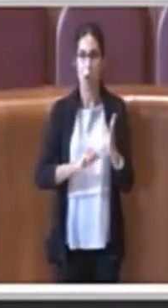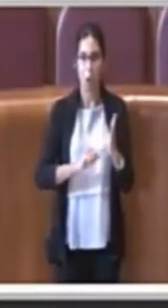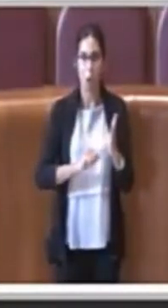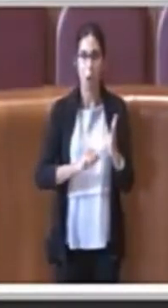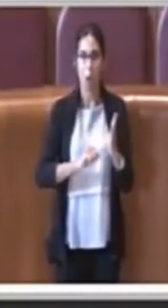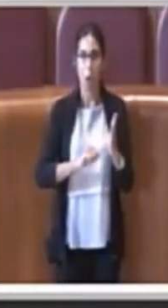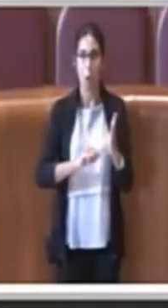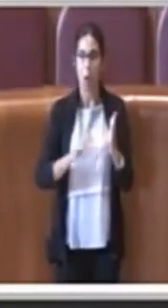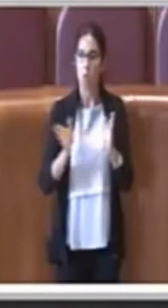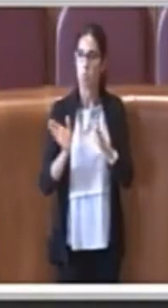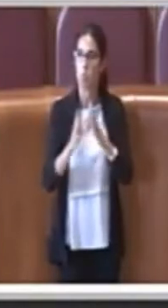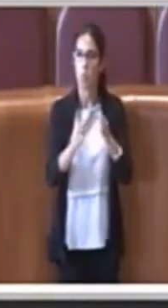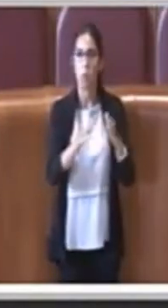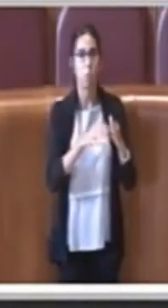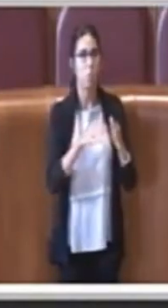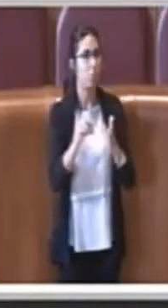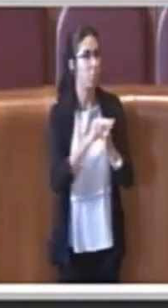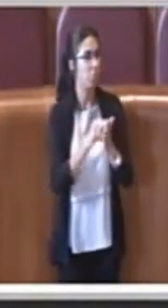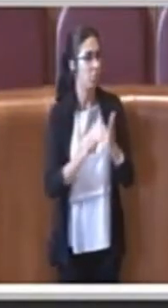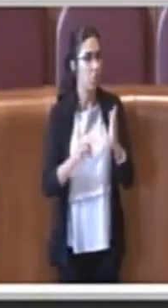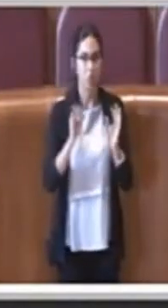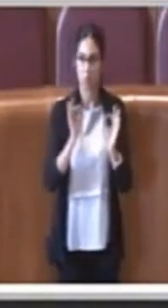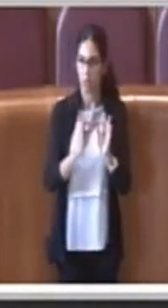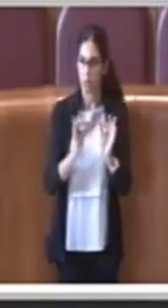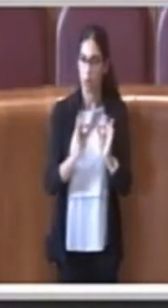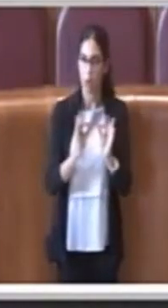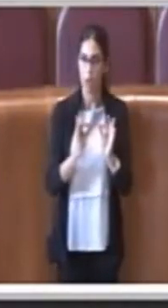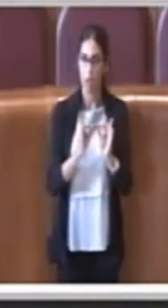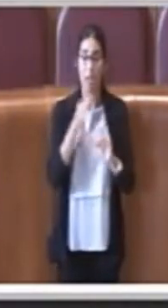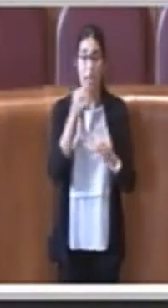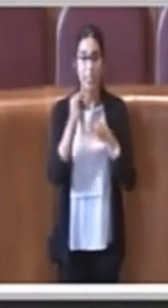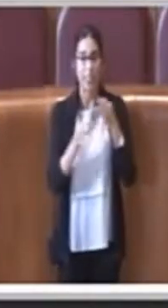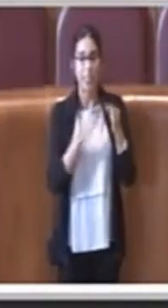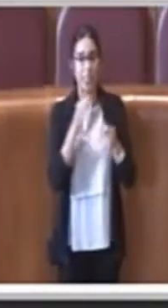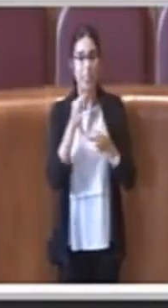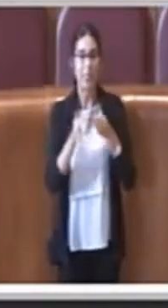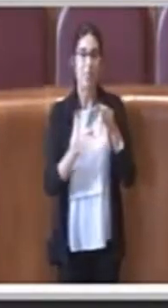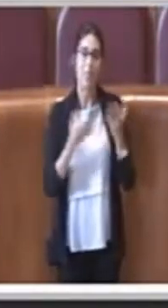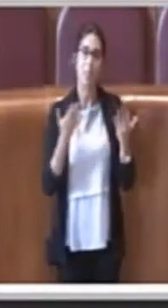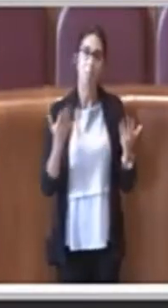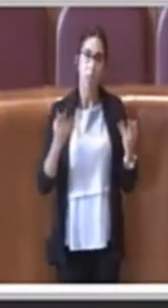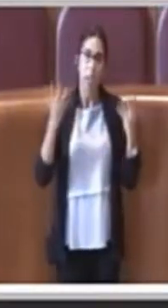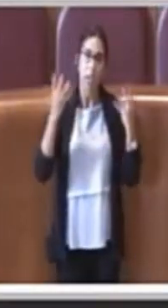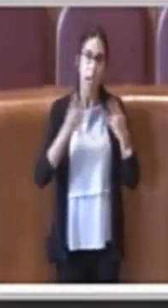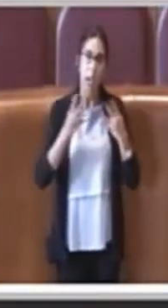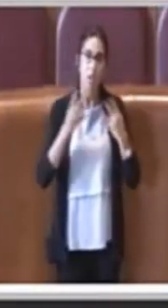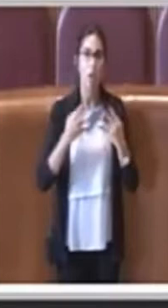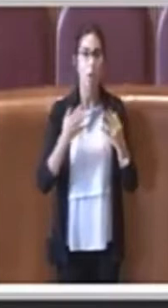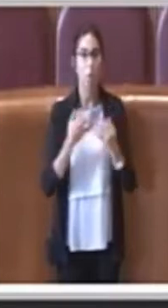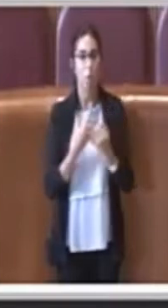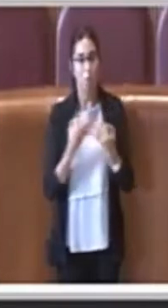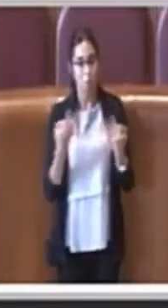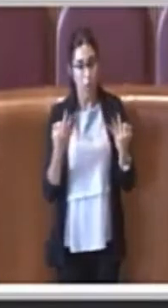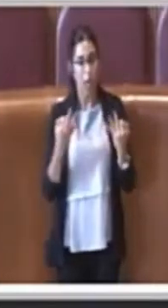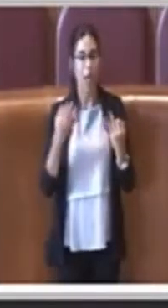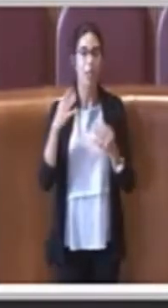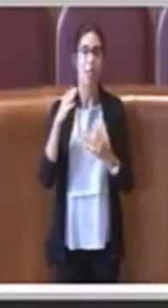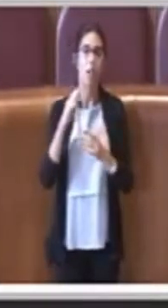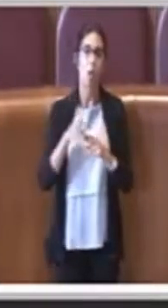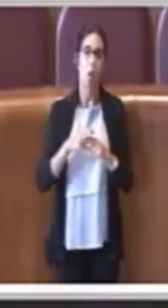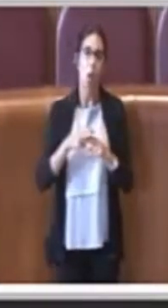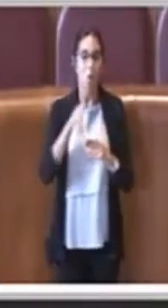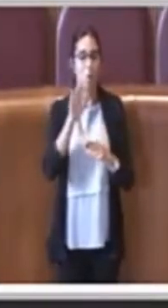gruppi politici, per cui ragioniamo sul futuro della città, poi